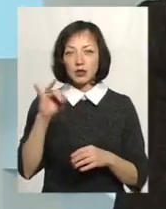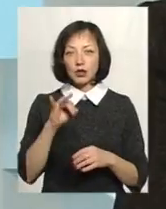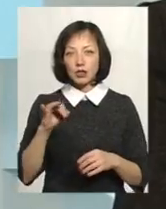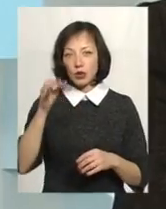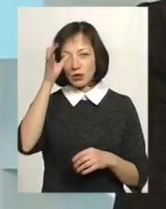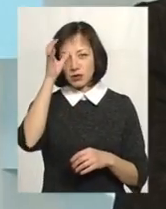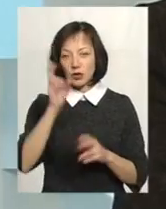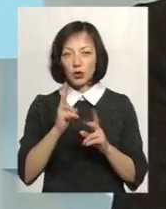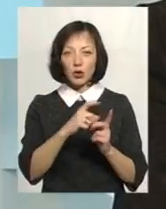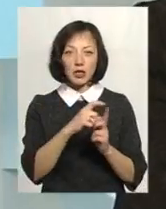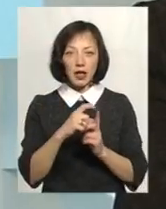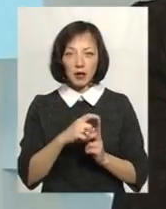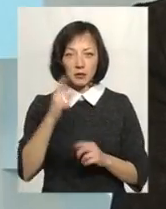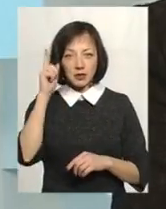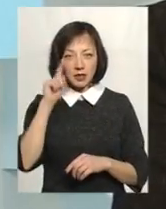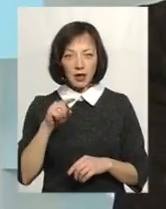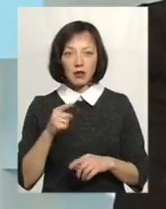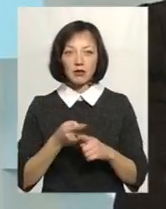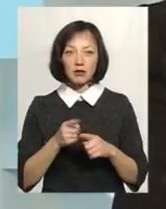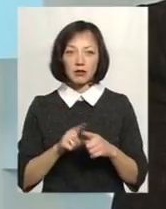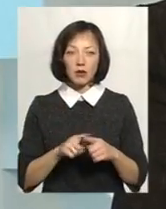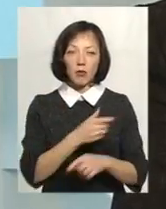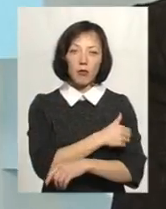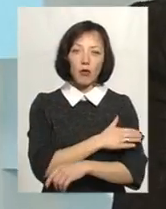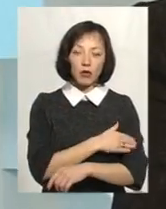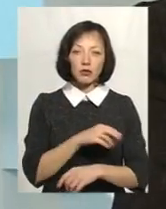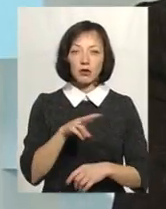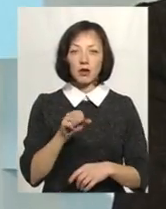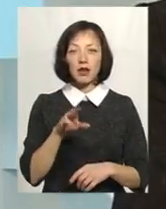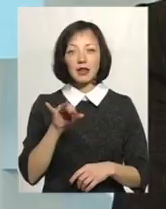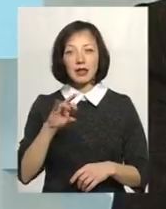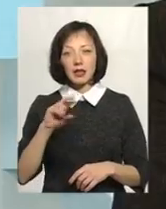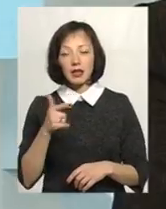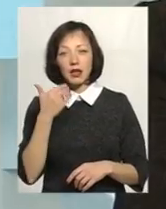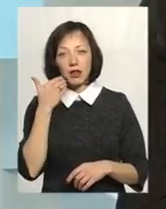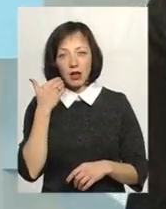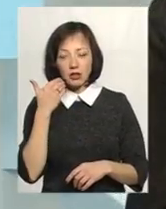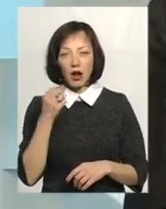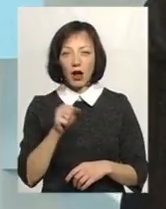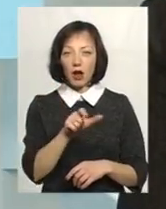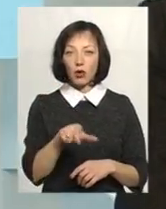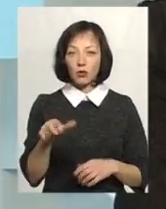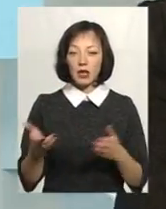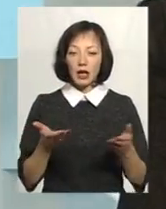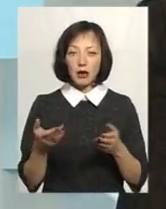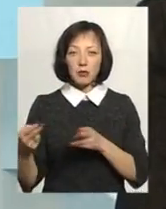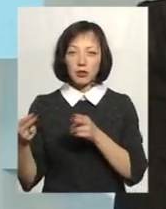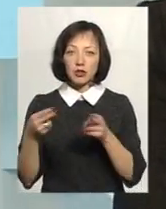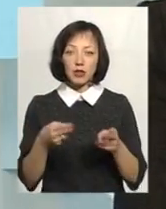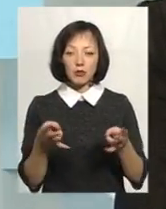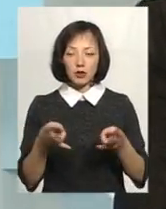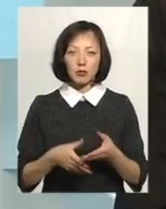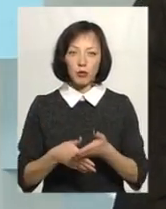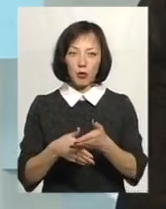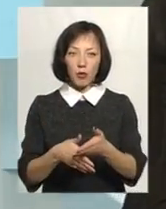освіту, хто терміни, хто володіє тою ж польською чи латинською мовою, їм легше. А люди, які приїжджають, потрібна